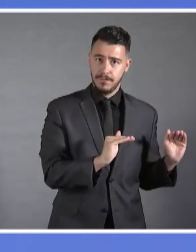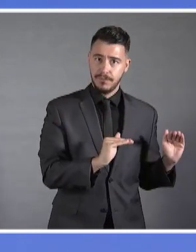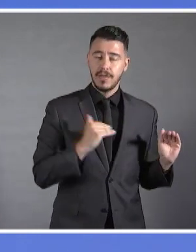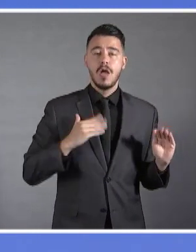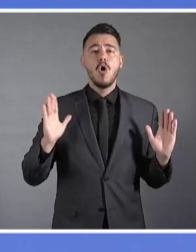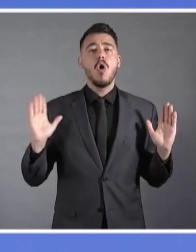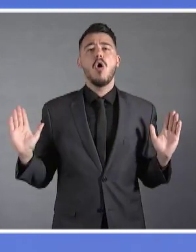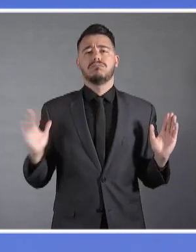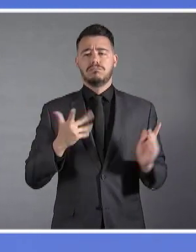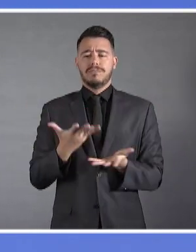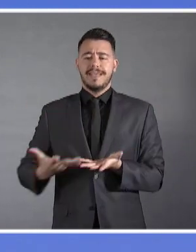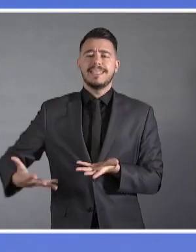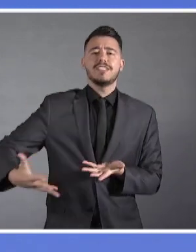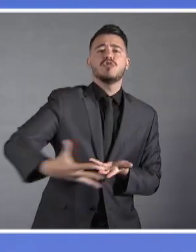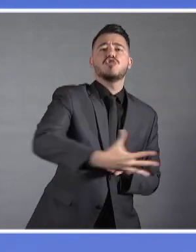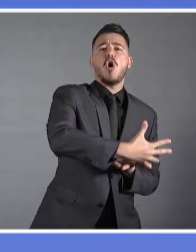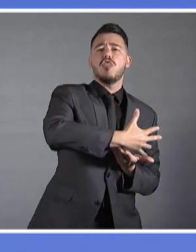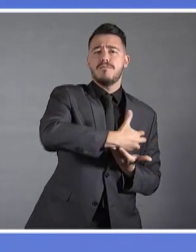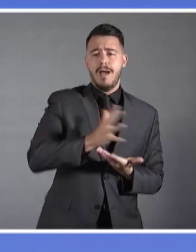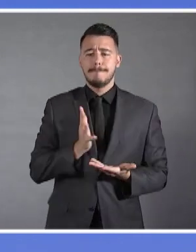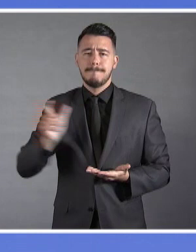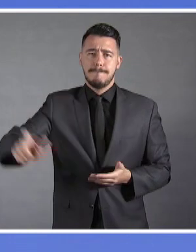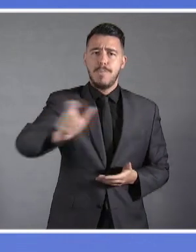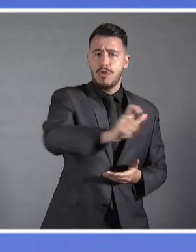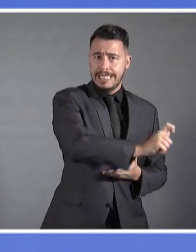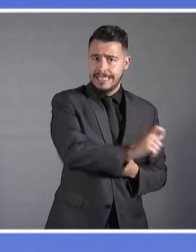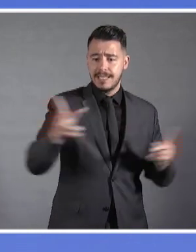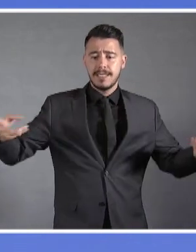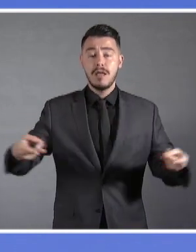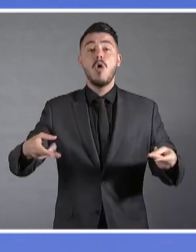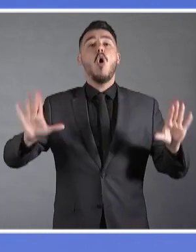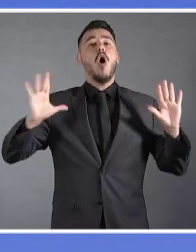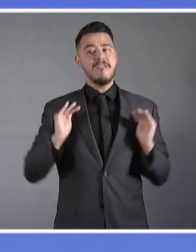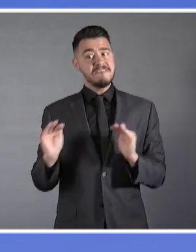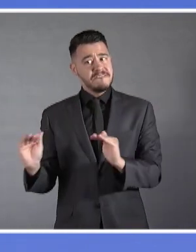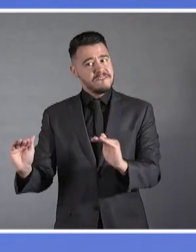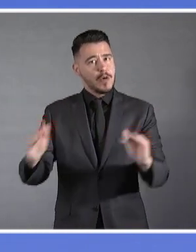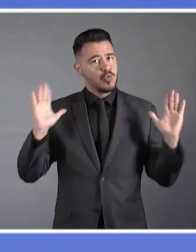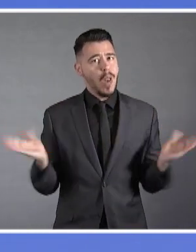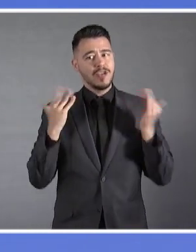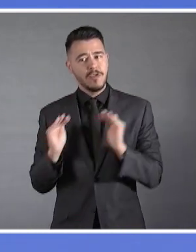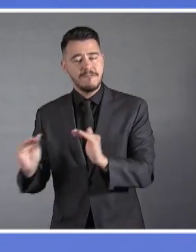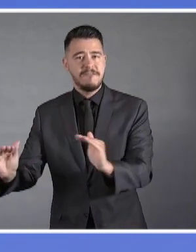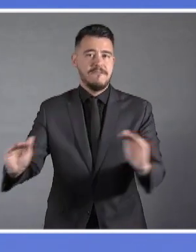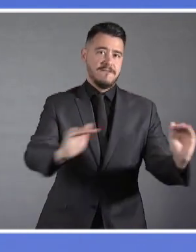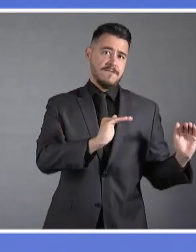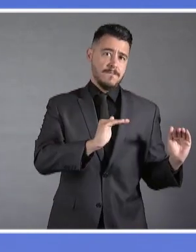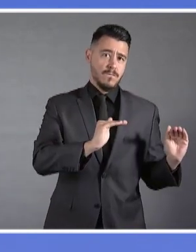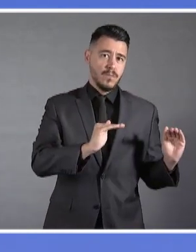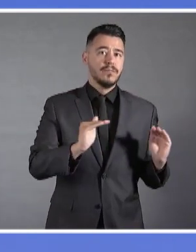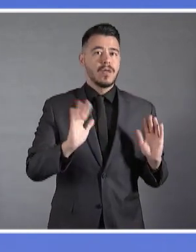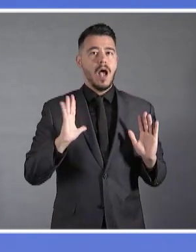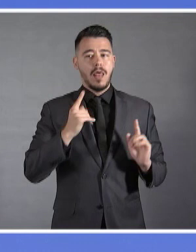διαθέσιμου εισοδήματος των Ελλήνων πολιτών. Πλέον, και το γνωρίζουμε, η ανάπτυξη κινείται με